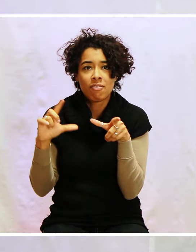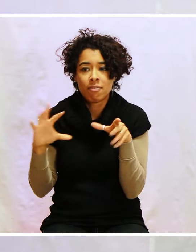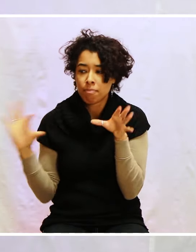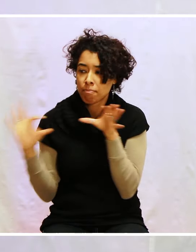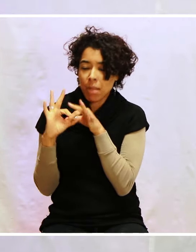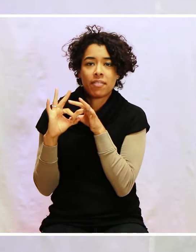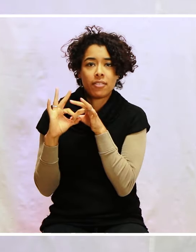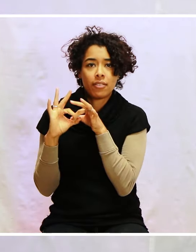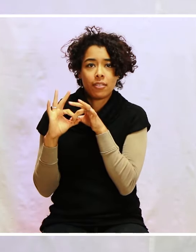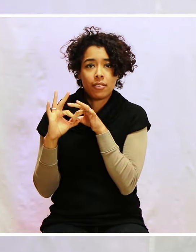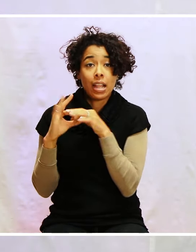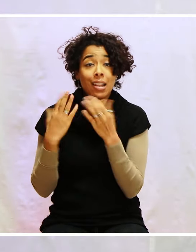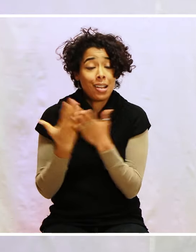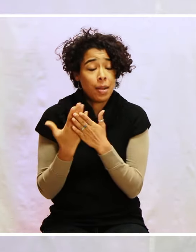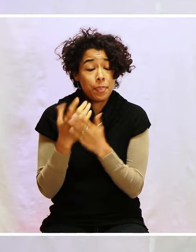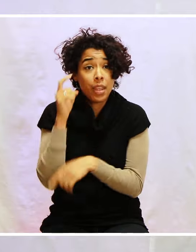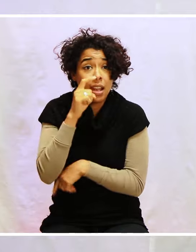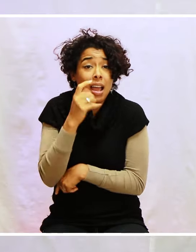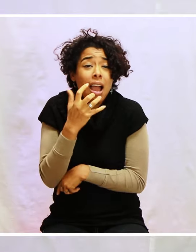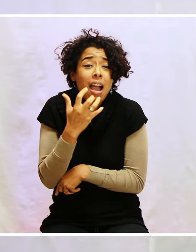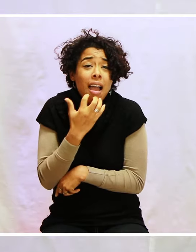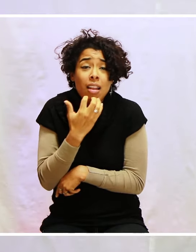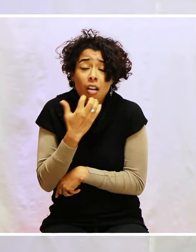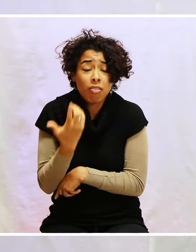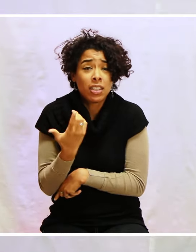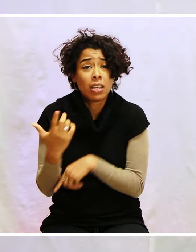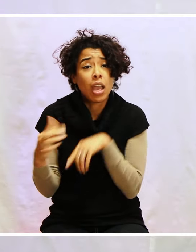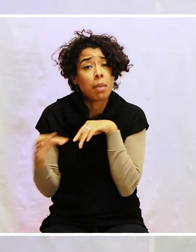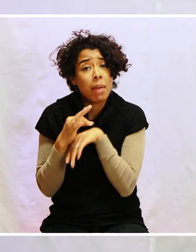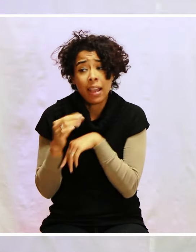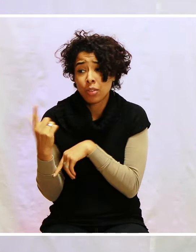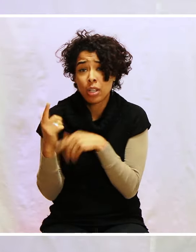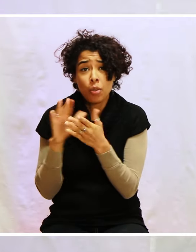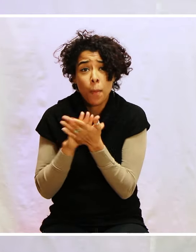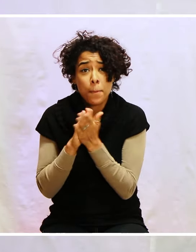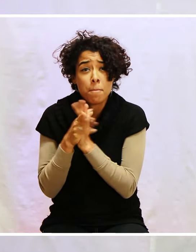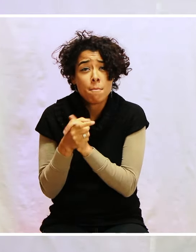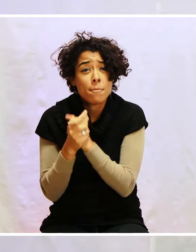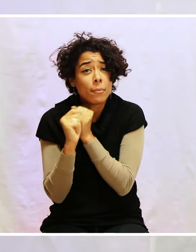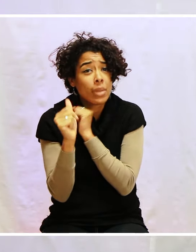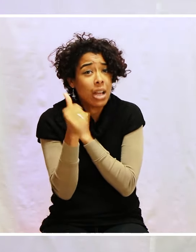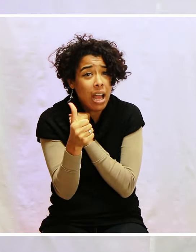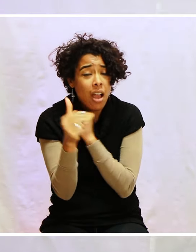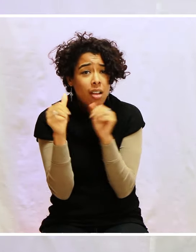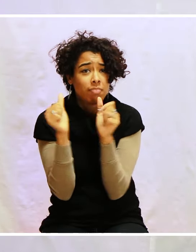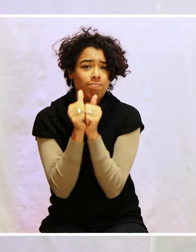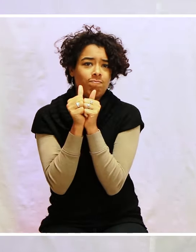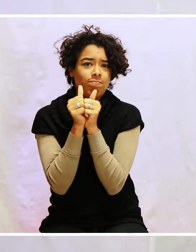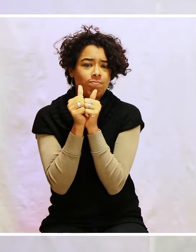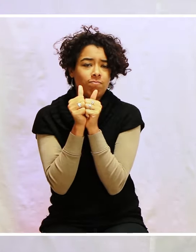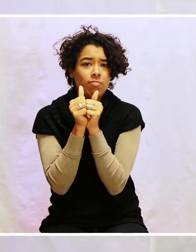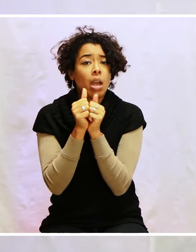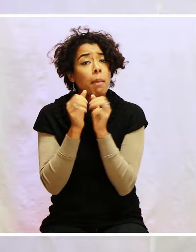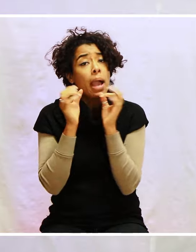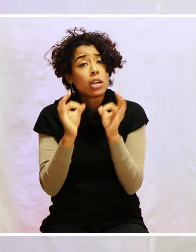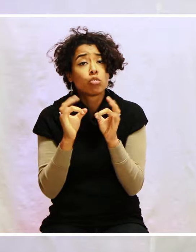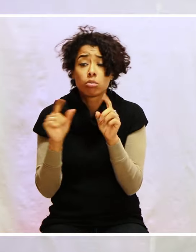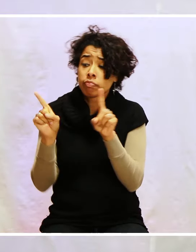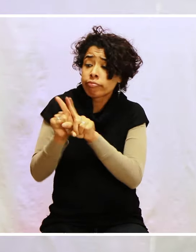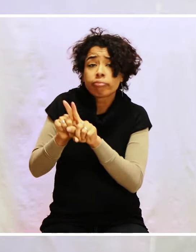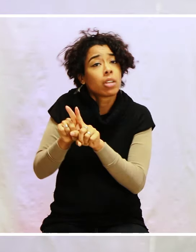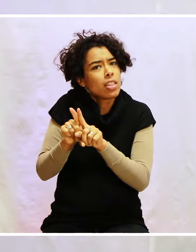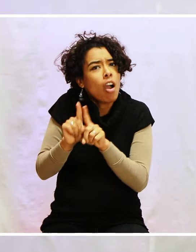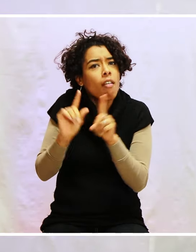On voit que Léa désire ne faire qu'un avec son mari. L'attachement, c'est ça, c'est être unie et ne faire qu'un. Ce n pas juste être côte à côte.